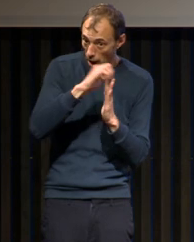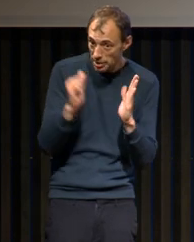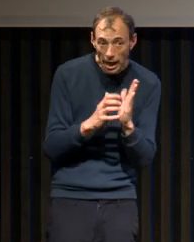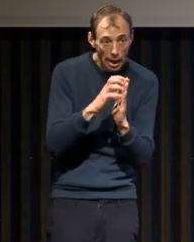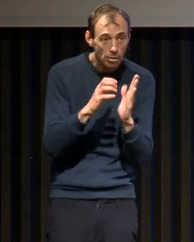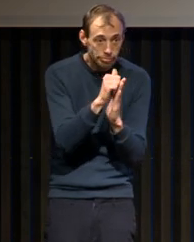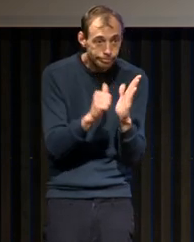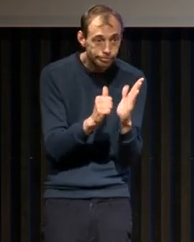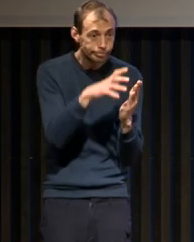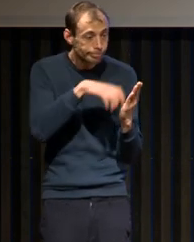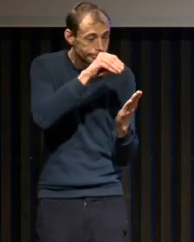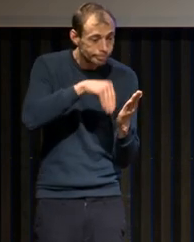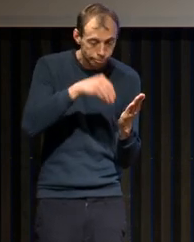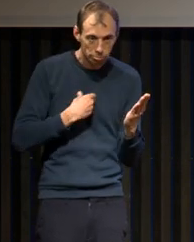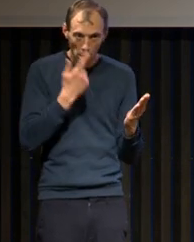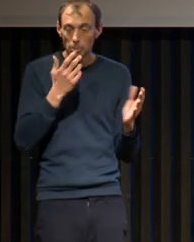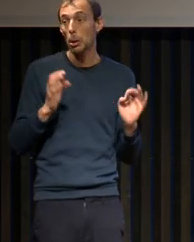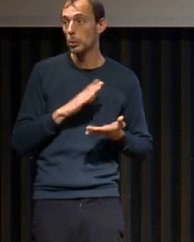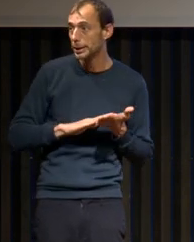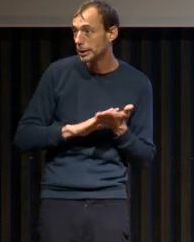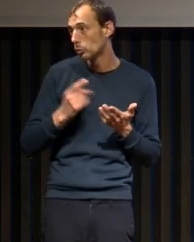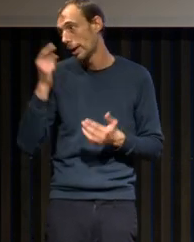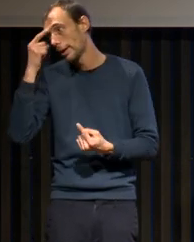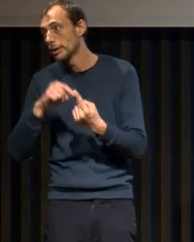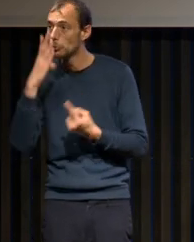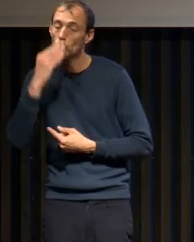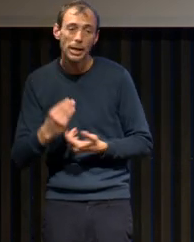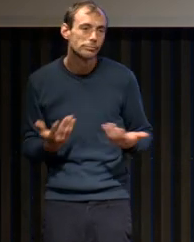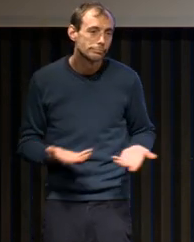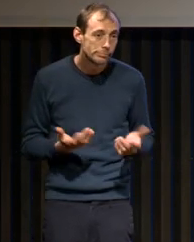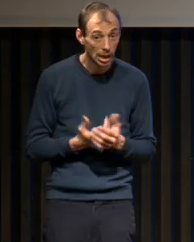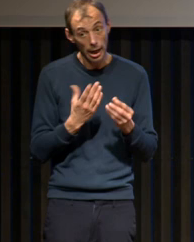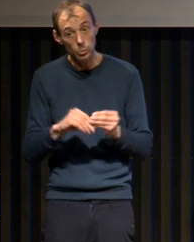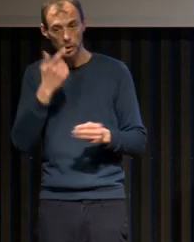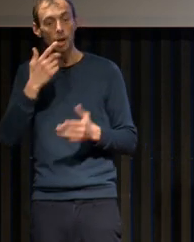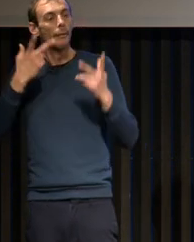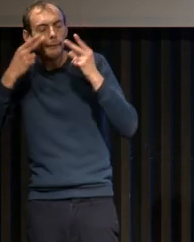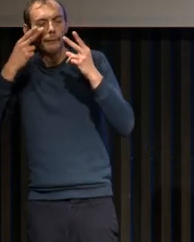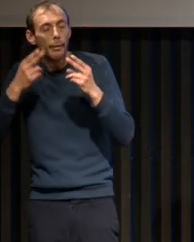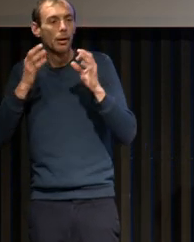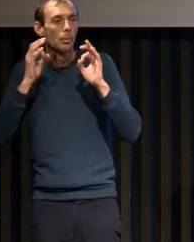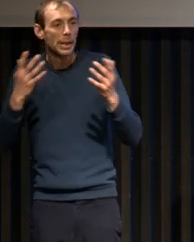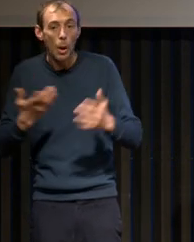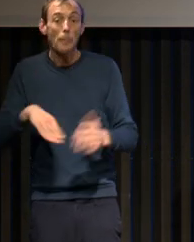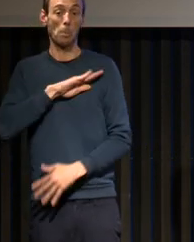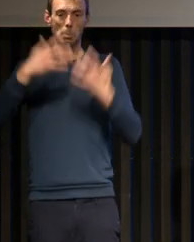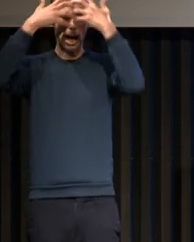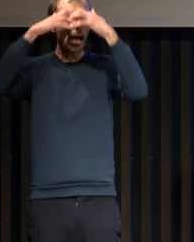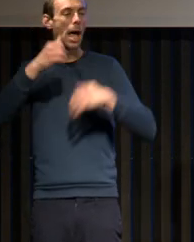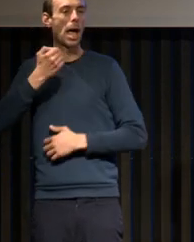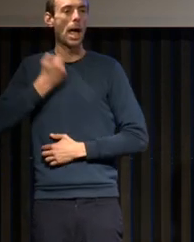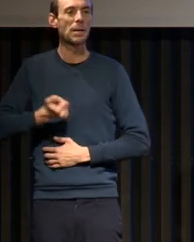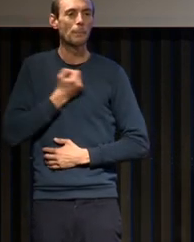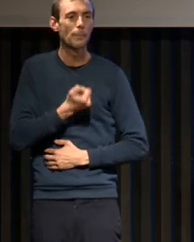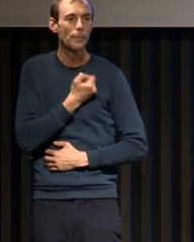Et puis, on pensait que la somnolence, c'était un symptôme purement lésionnel. On est somnolent quand le cerveau est abîmé. Et on va voir que la médecine du